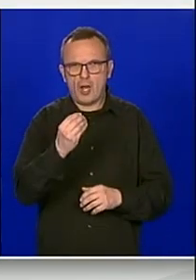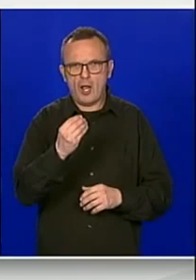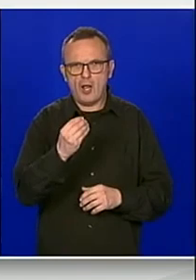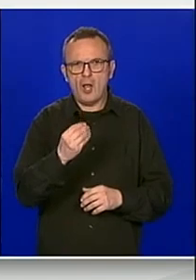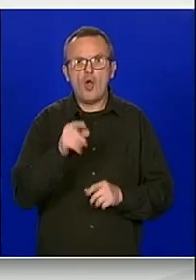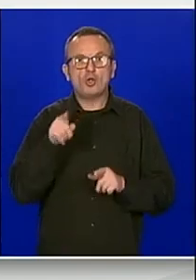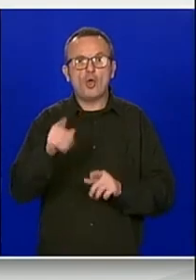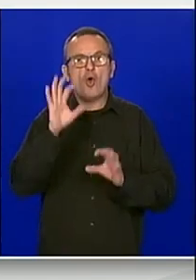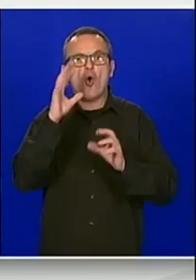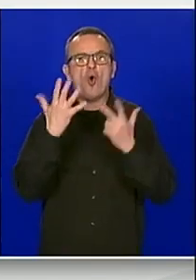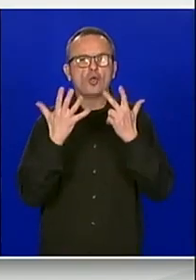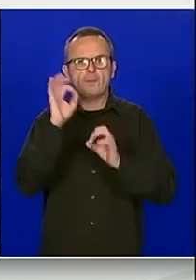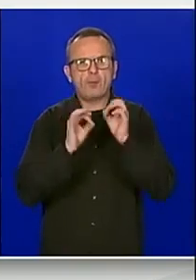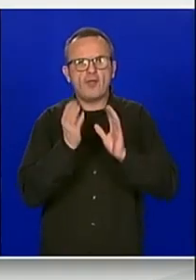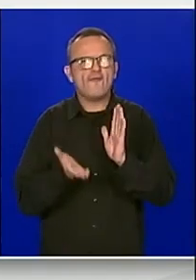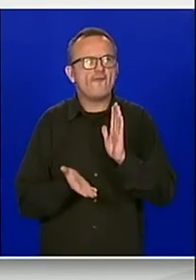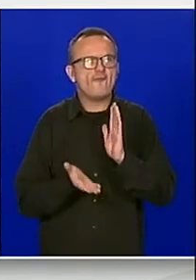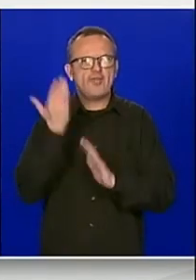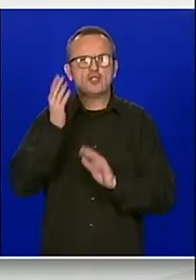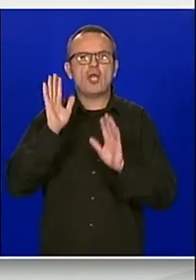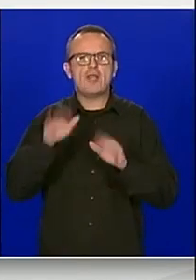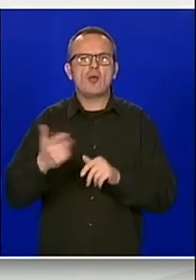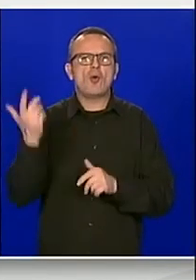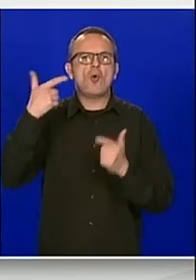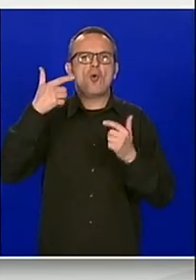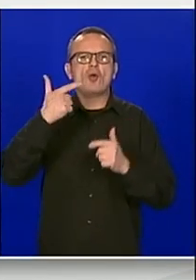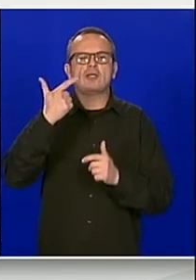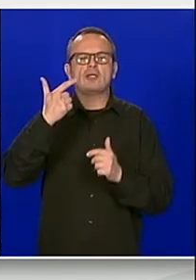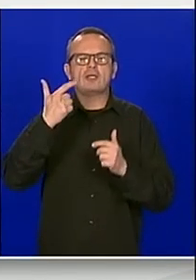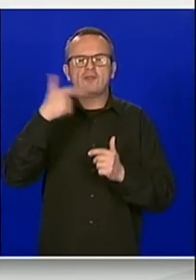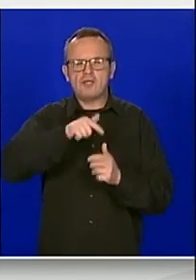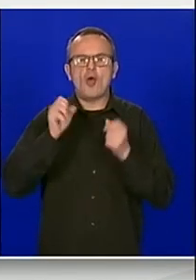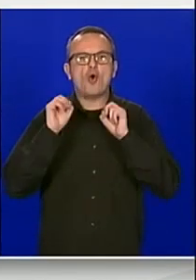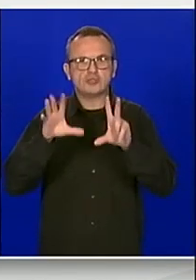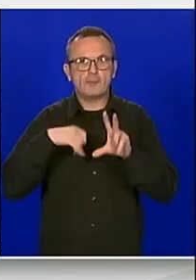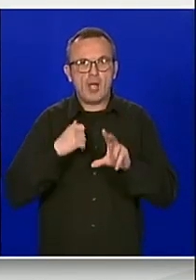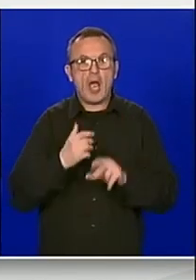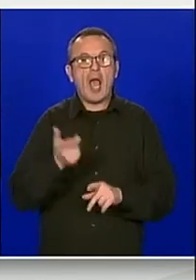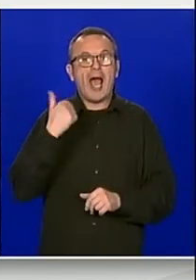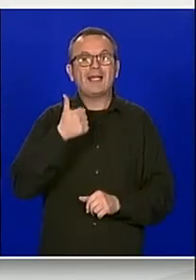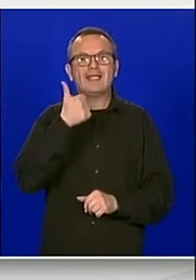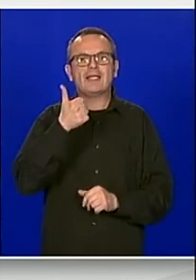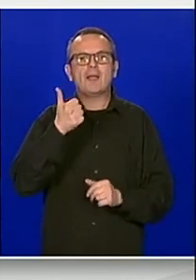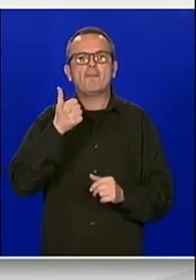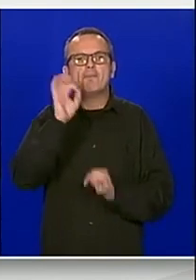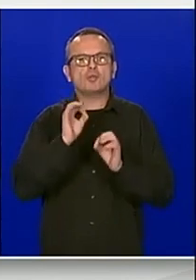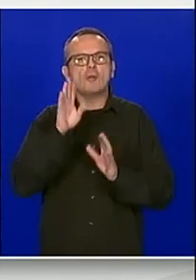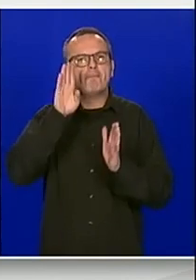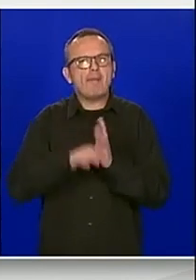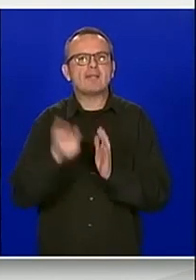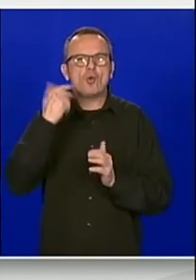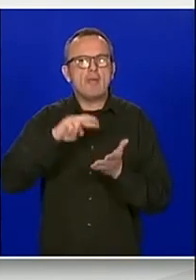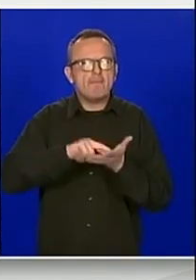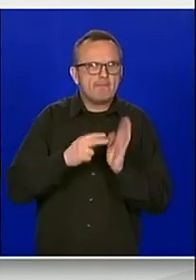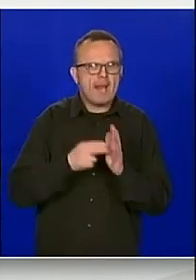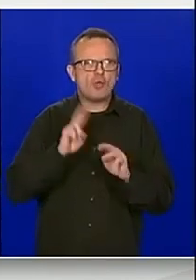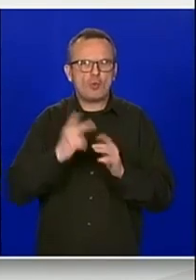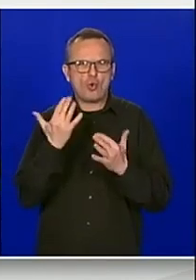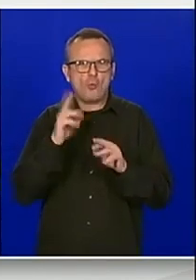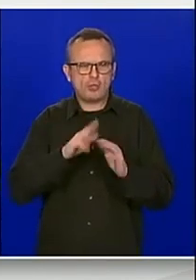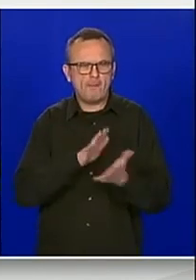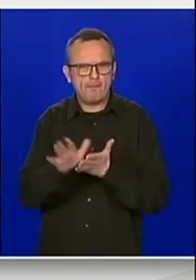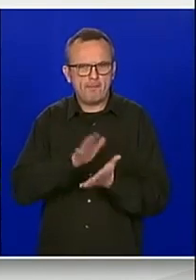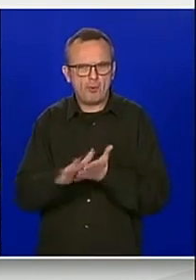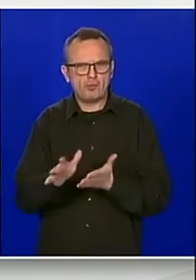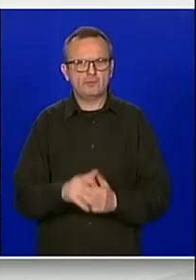što je 8% više od ostvarenja u 2018. ali 1% niže od plana. Neto dobiti 80 milijuna kuna ili